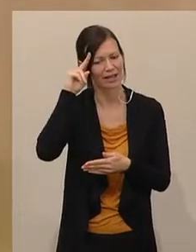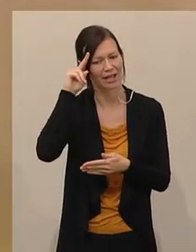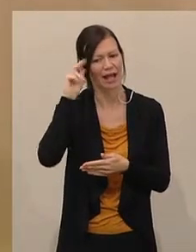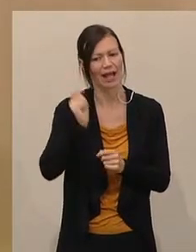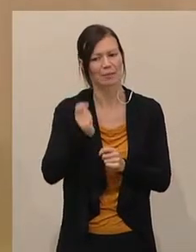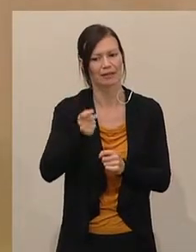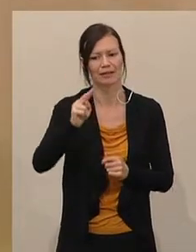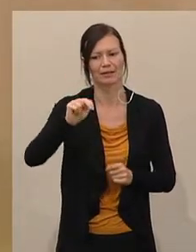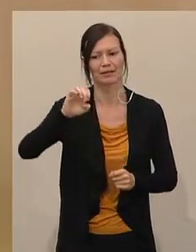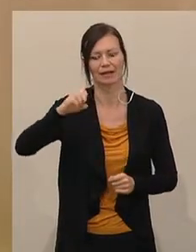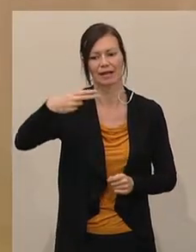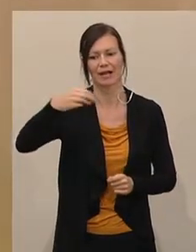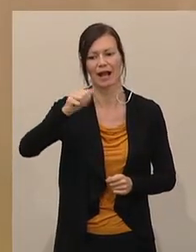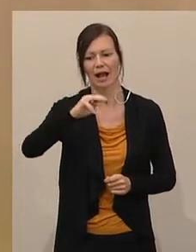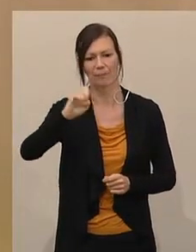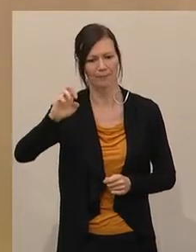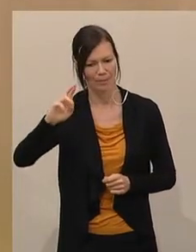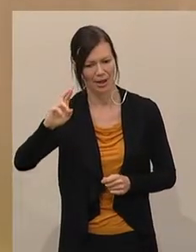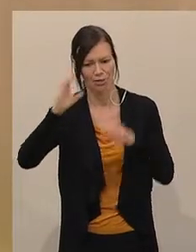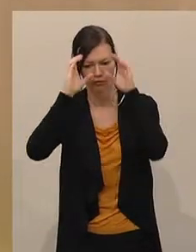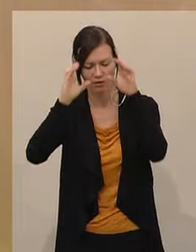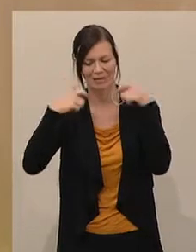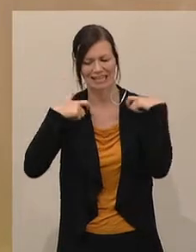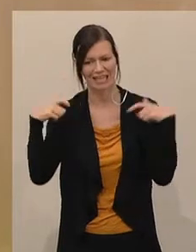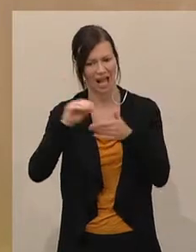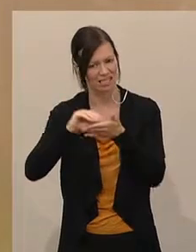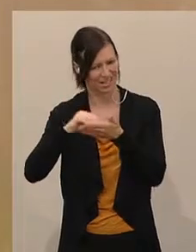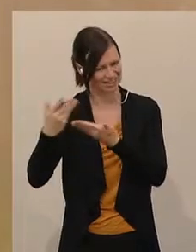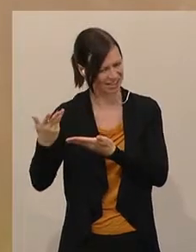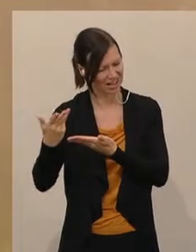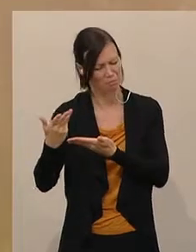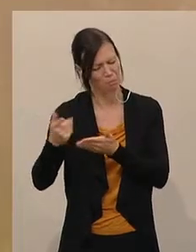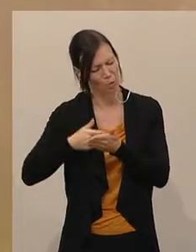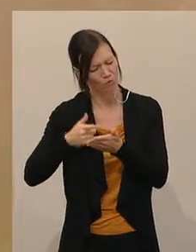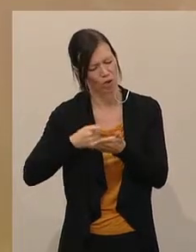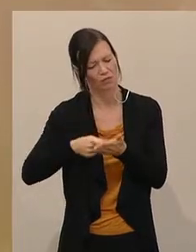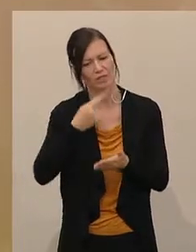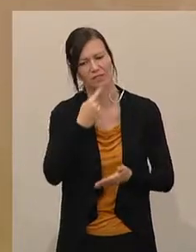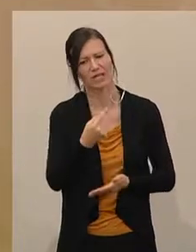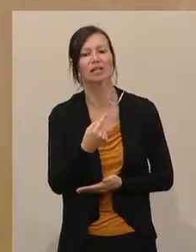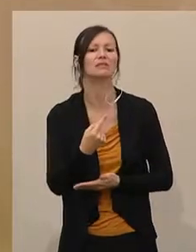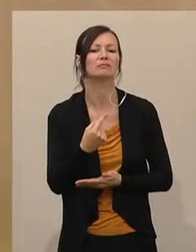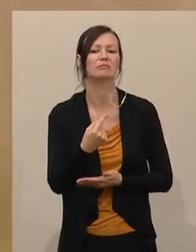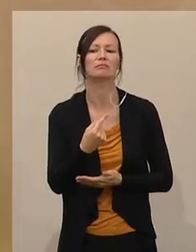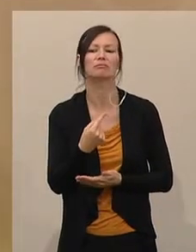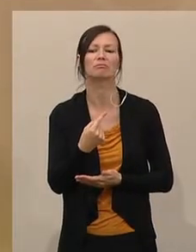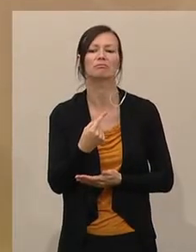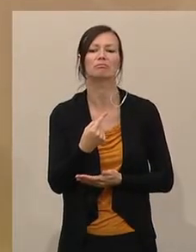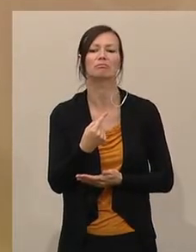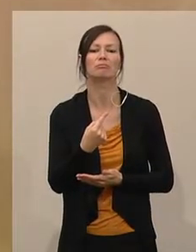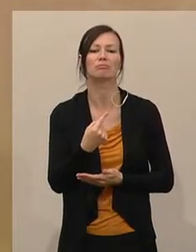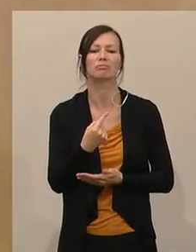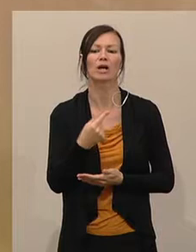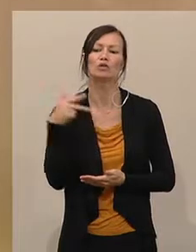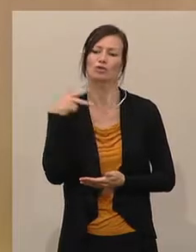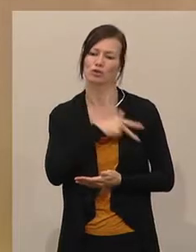Generalsekretär, hat in mehrfacher Hinsicht behauptet, es gebe keine Wortmeldung von